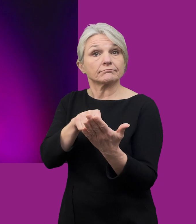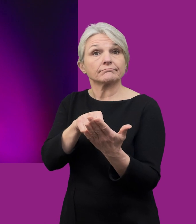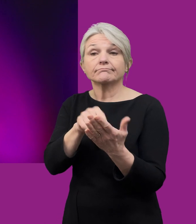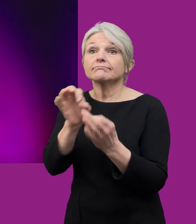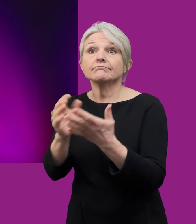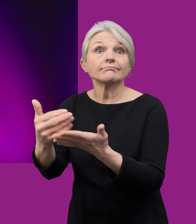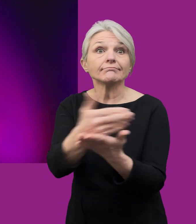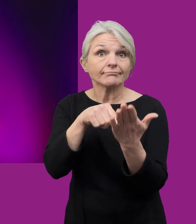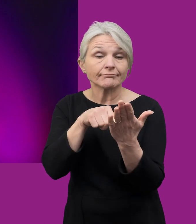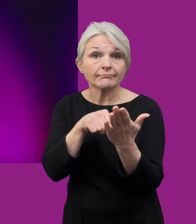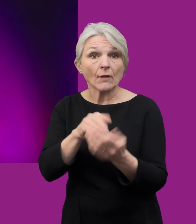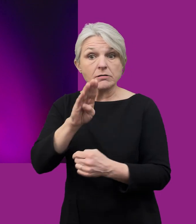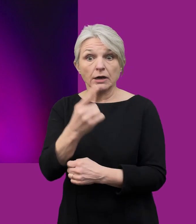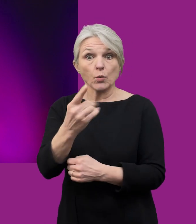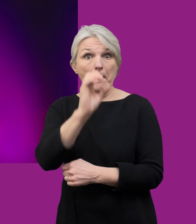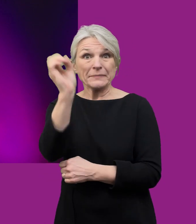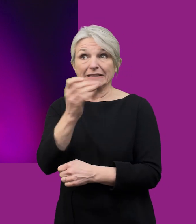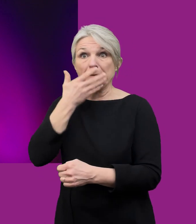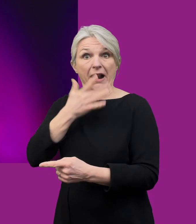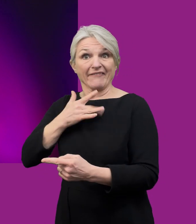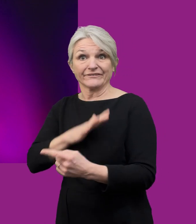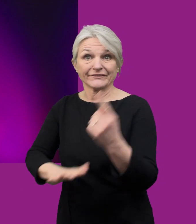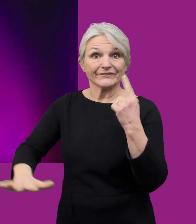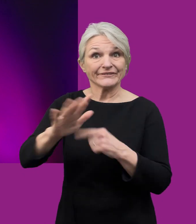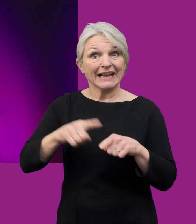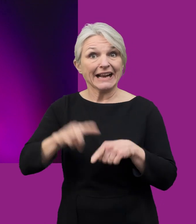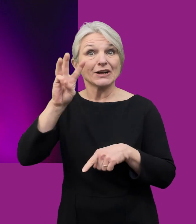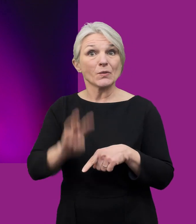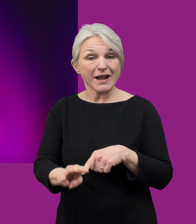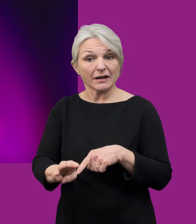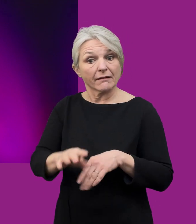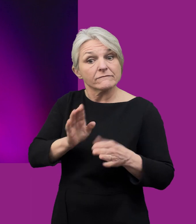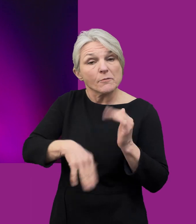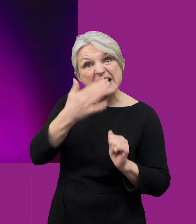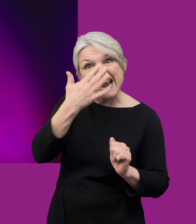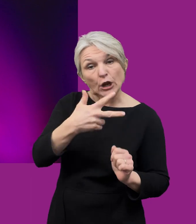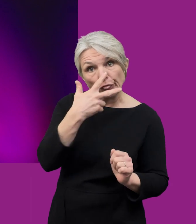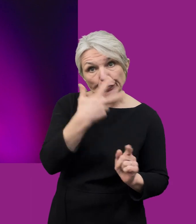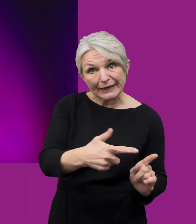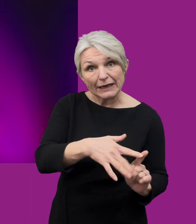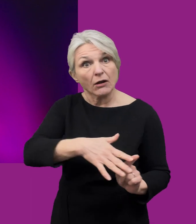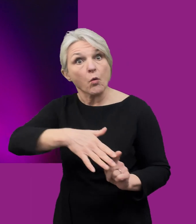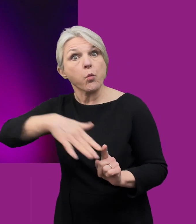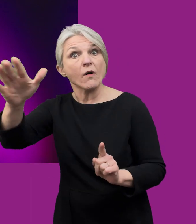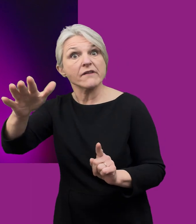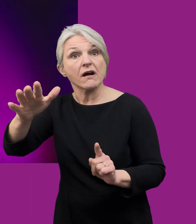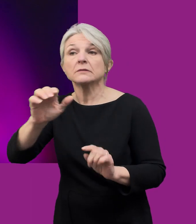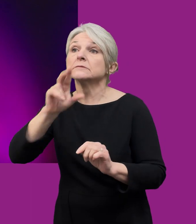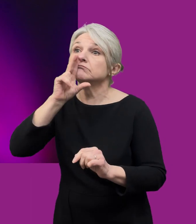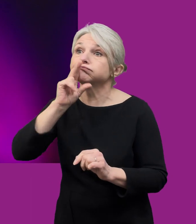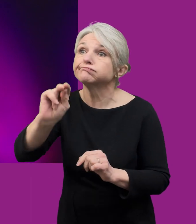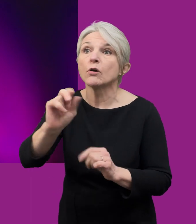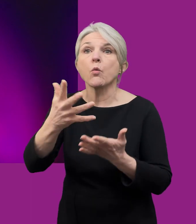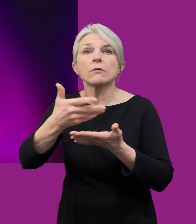ar gyfer Cymru a Lloigr yn dangos mae prif iaith ychydig dros 91% o'r poblogaeth, taer oed a throsodd oedd